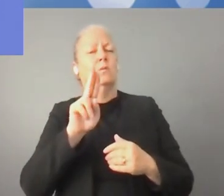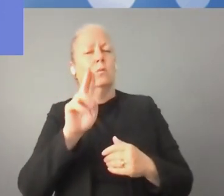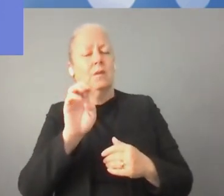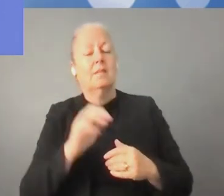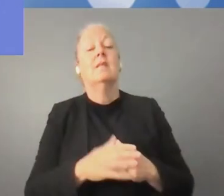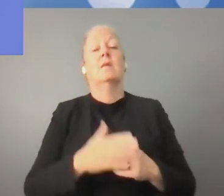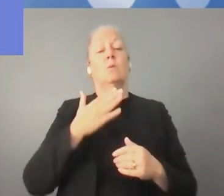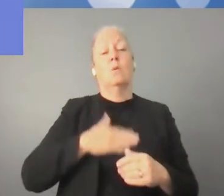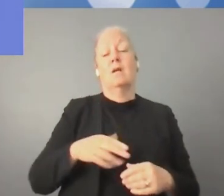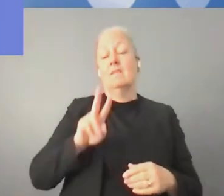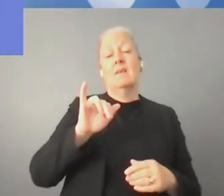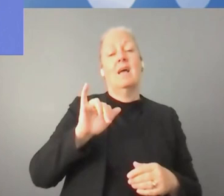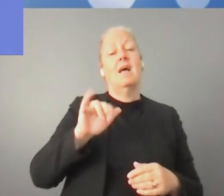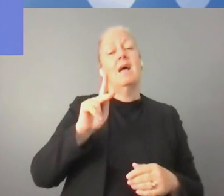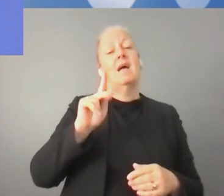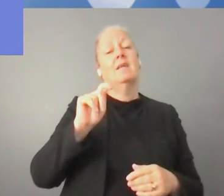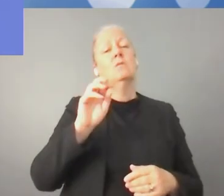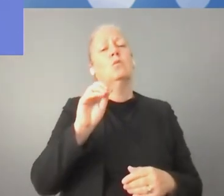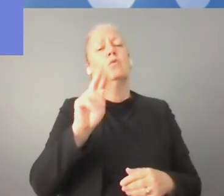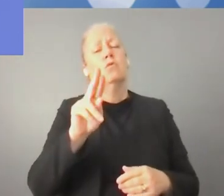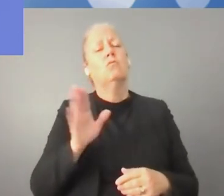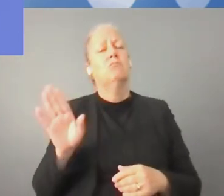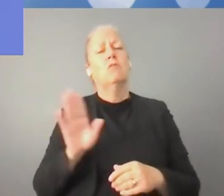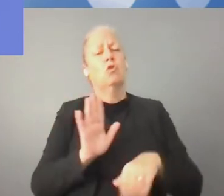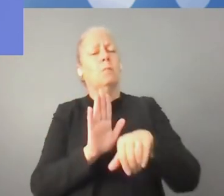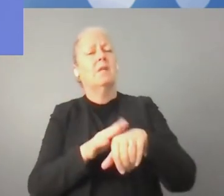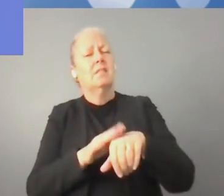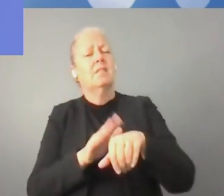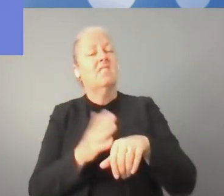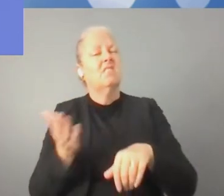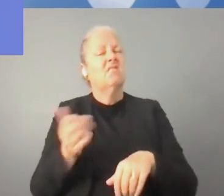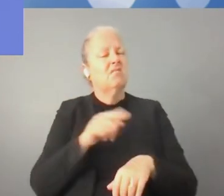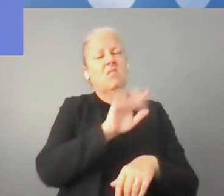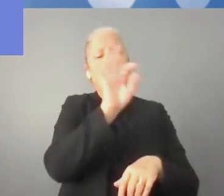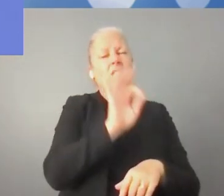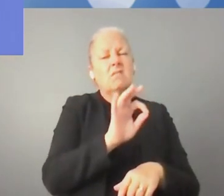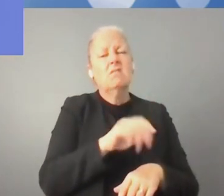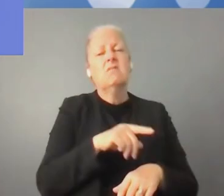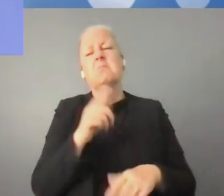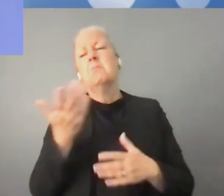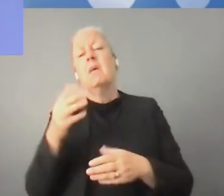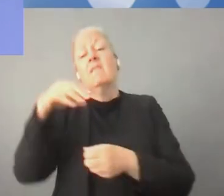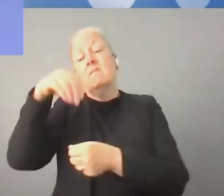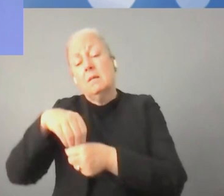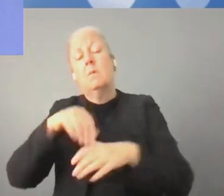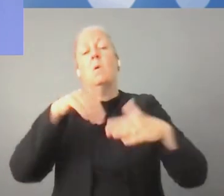للشركات الصغيرة التي تبدأ عملها Startup إلى هذا الإنترنت.